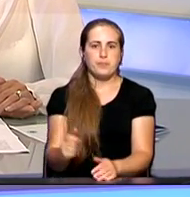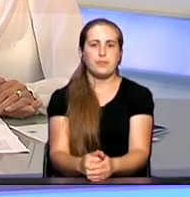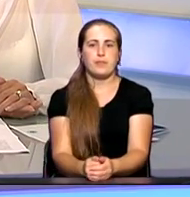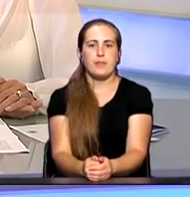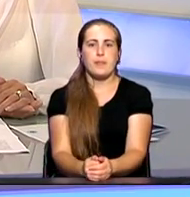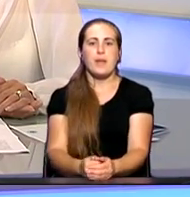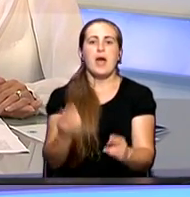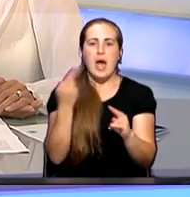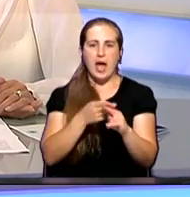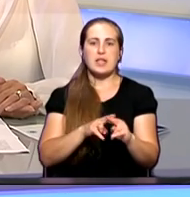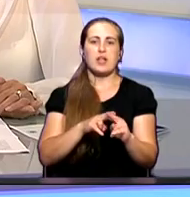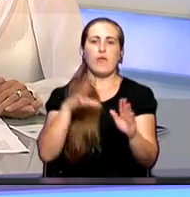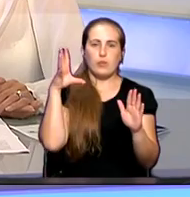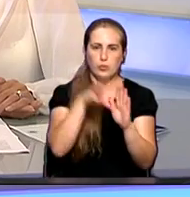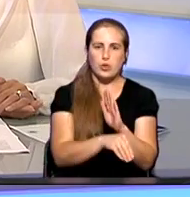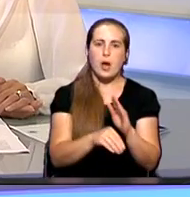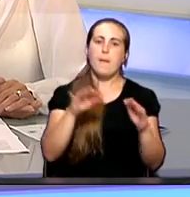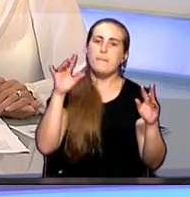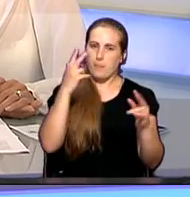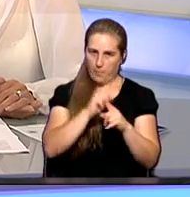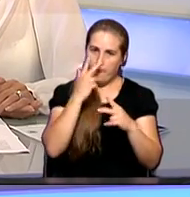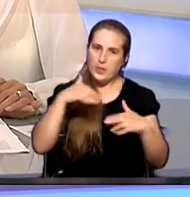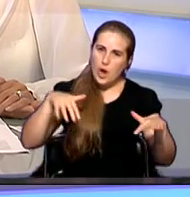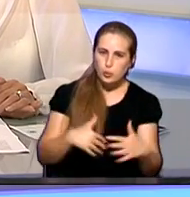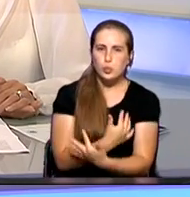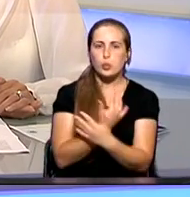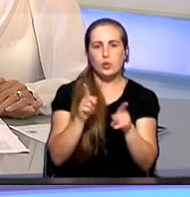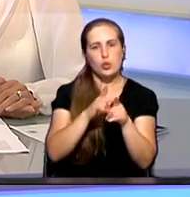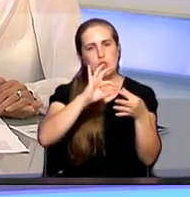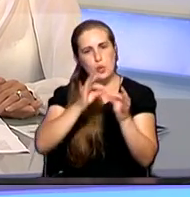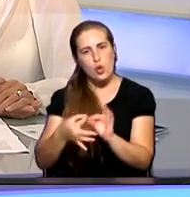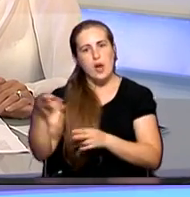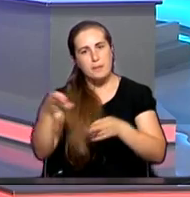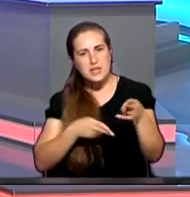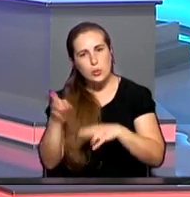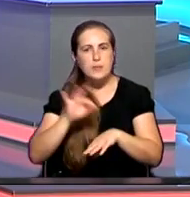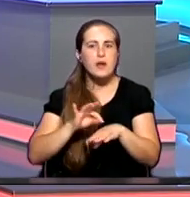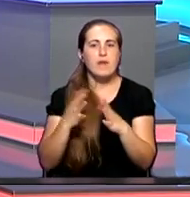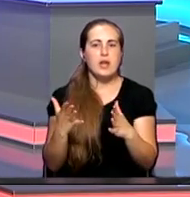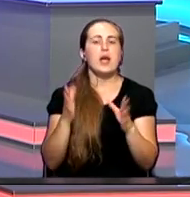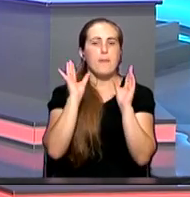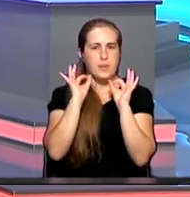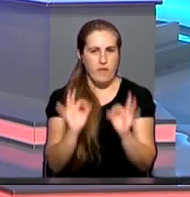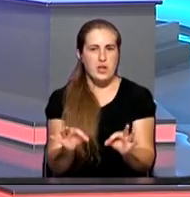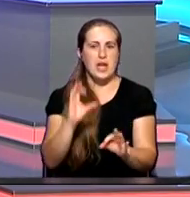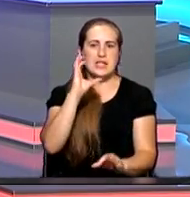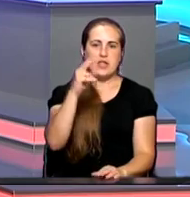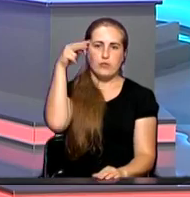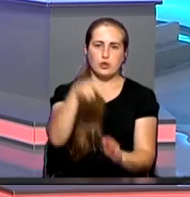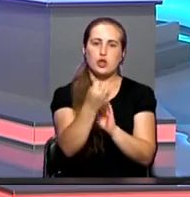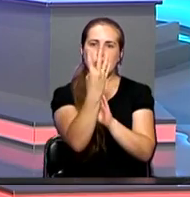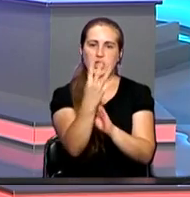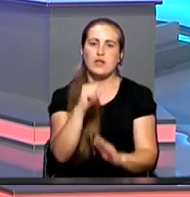это включает и простуды, и какие-то сложные операционные заболевания? Совершенно верно. С 2014